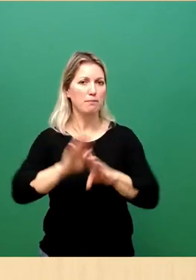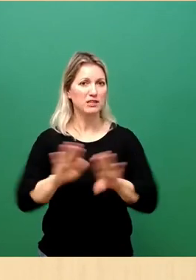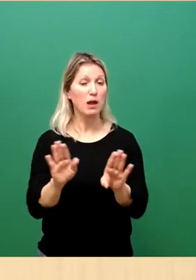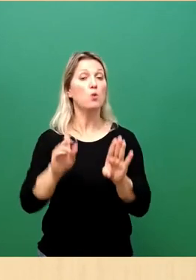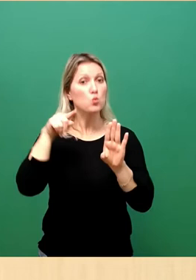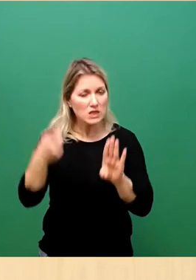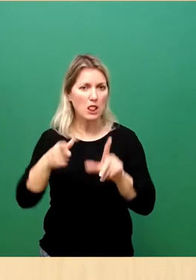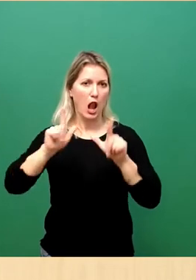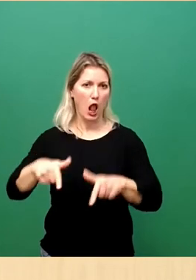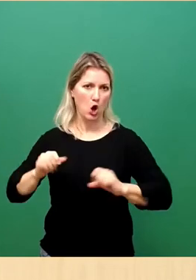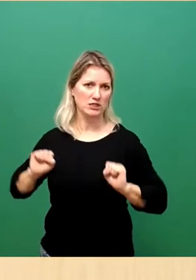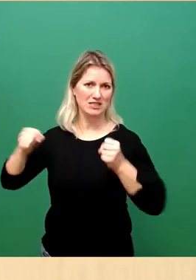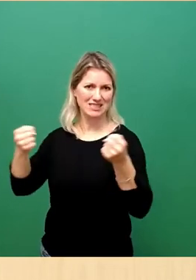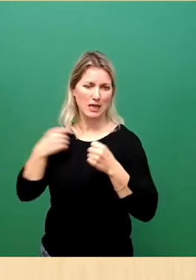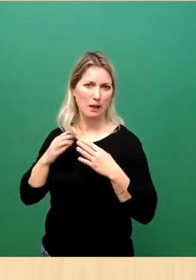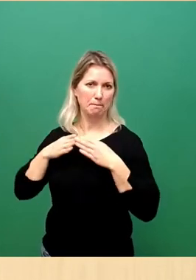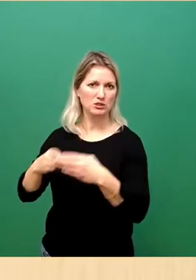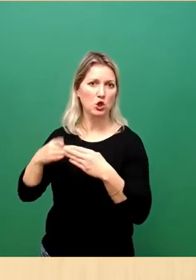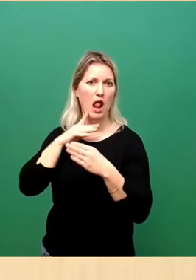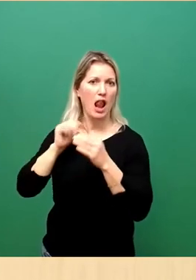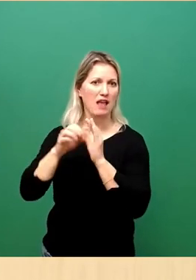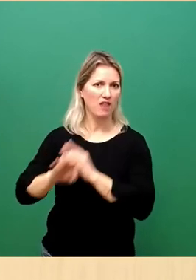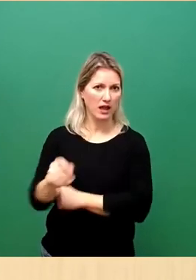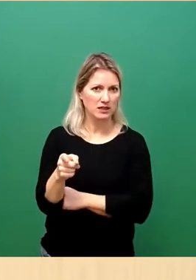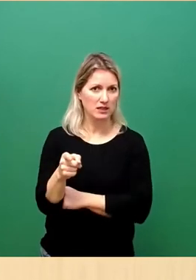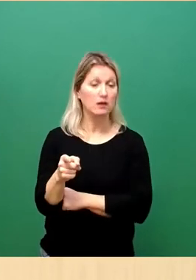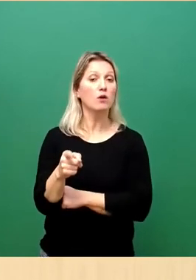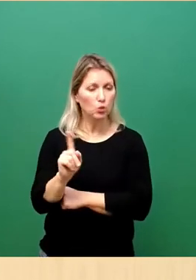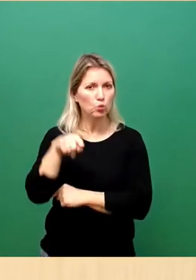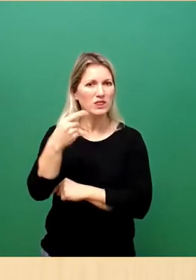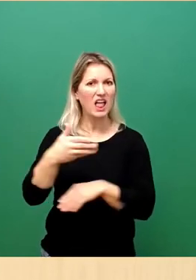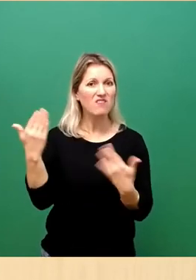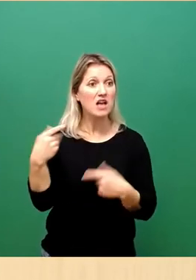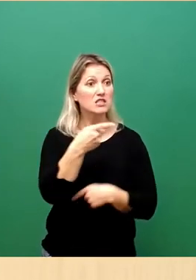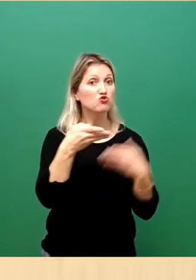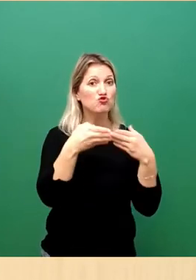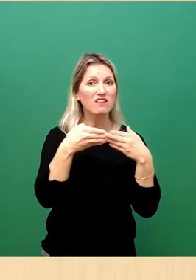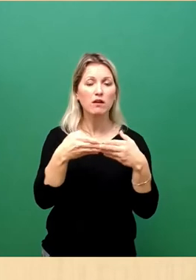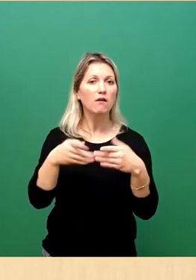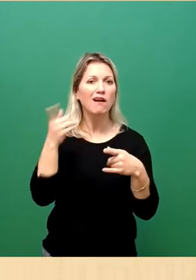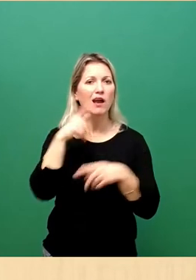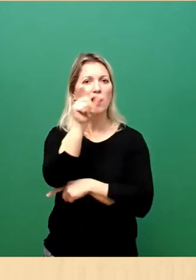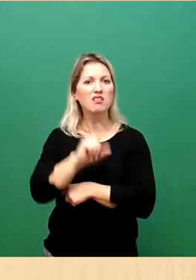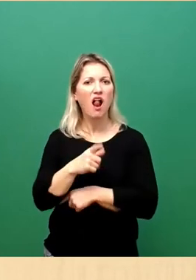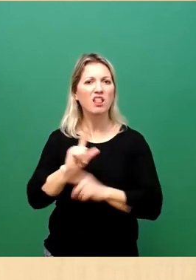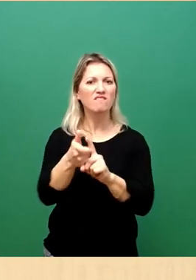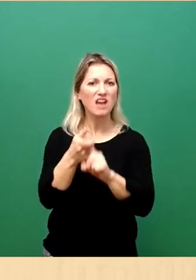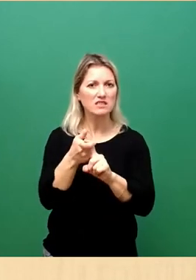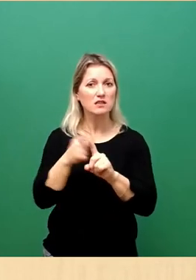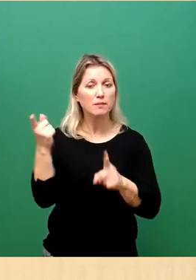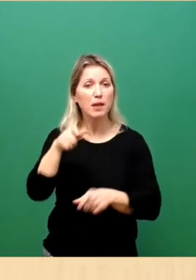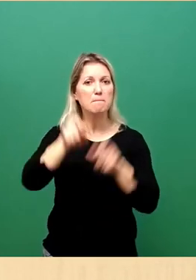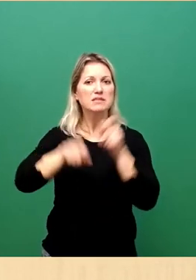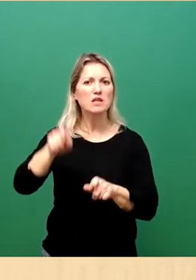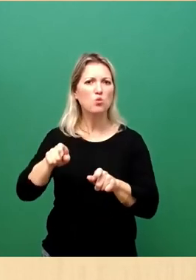in die Bresche gesprungen. Was ist dann passiert? Ihre Schiffe wurden in Italien festgesetzt. Die Besatzungen wurden als Schlepper